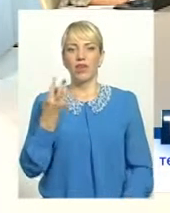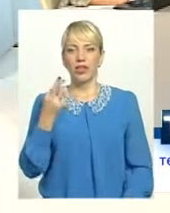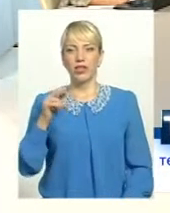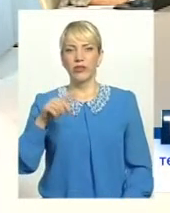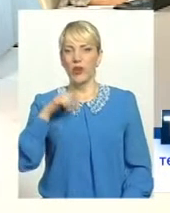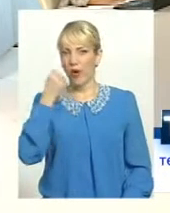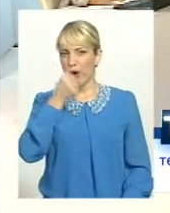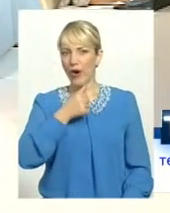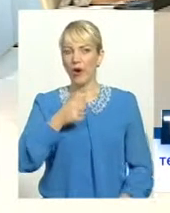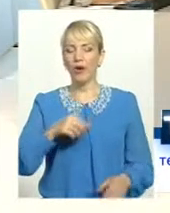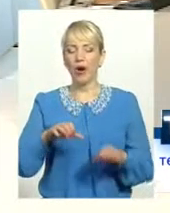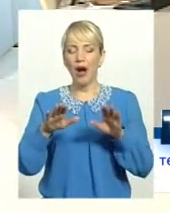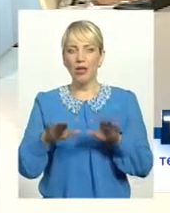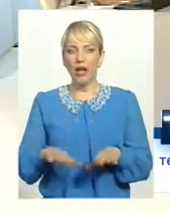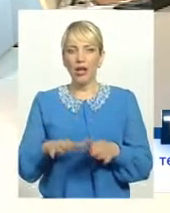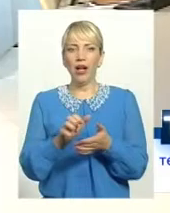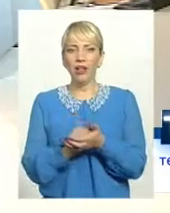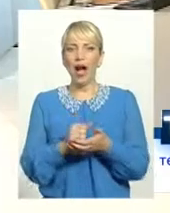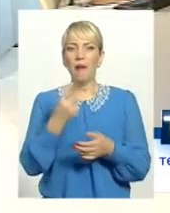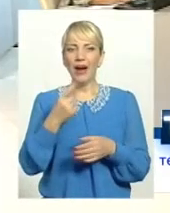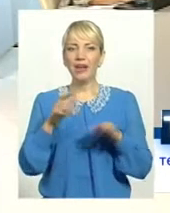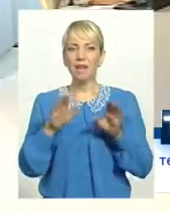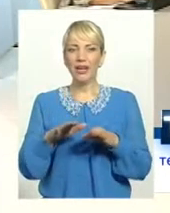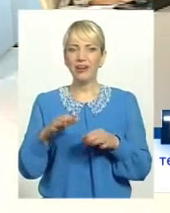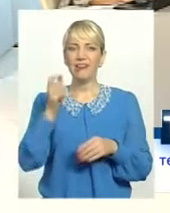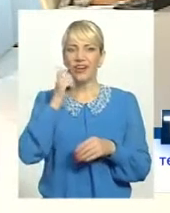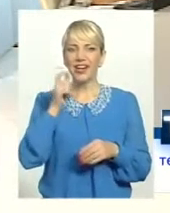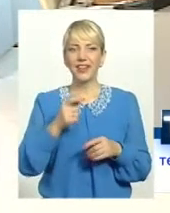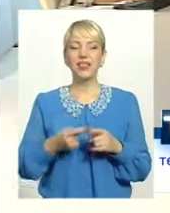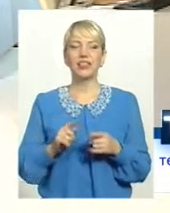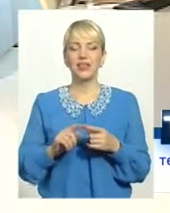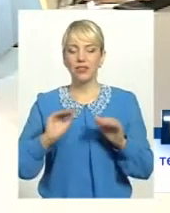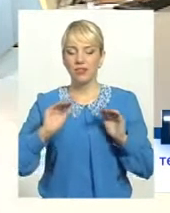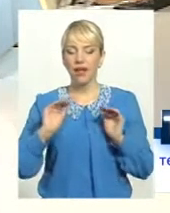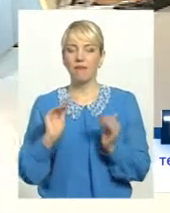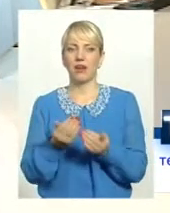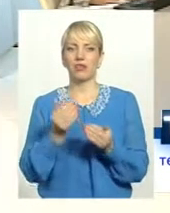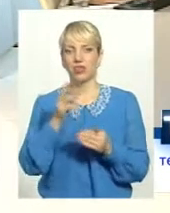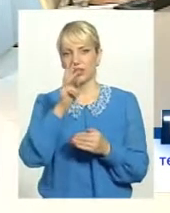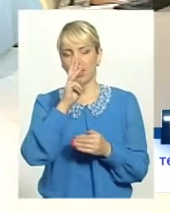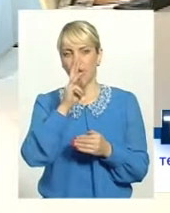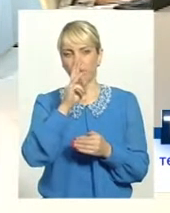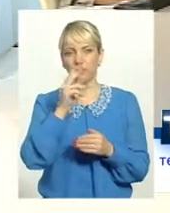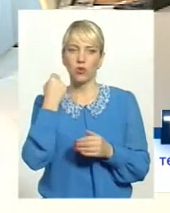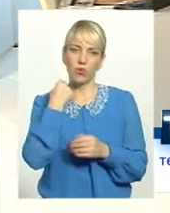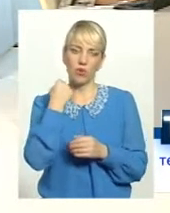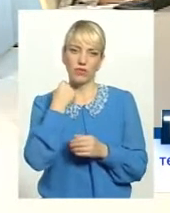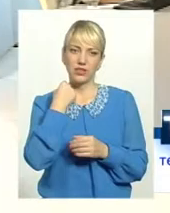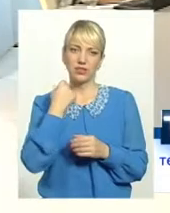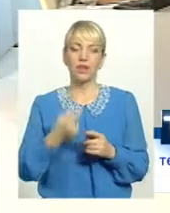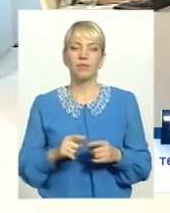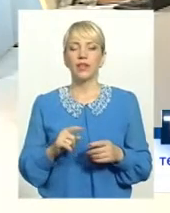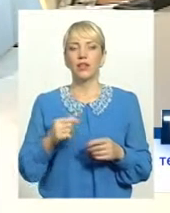року посіла перше місце по Україні. Найменше заборгованості серед всіх областей на перше вересня в